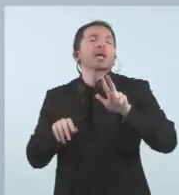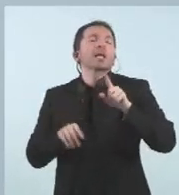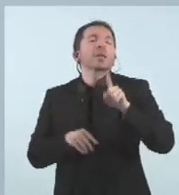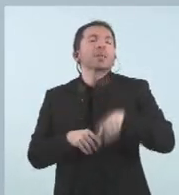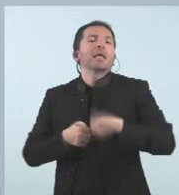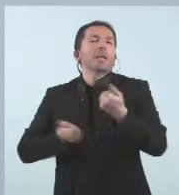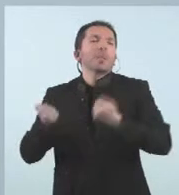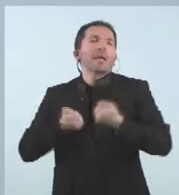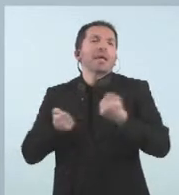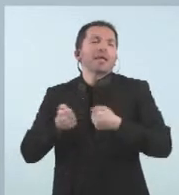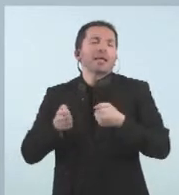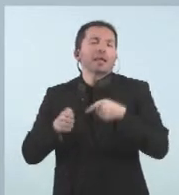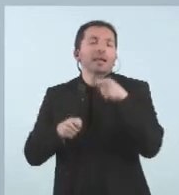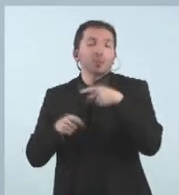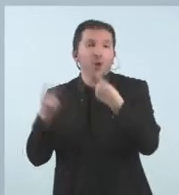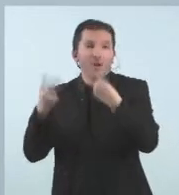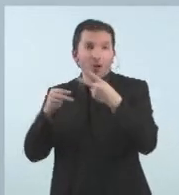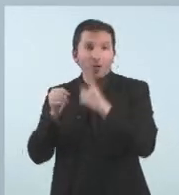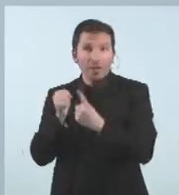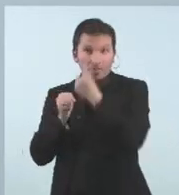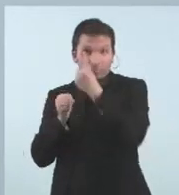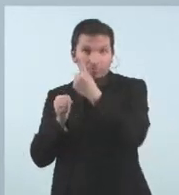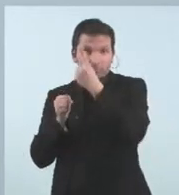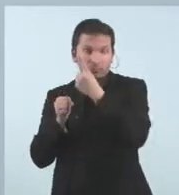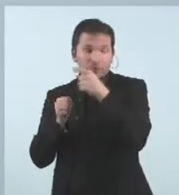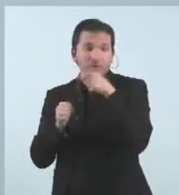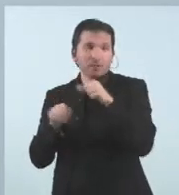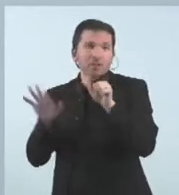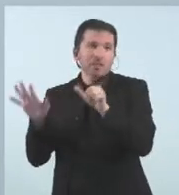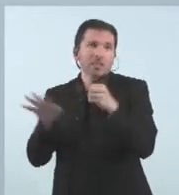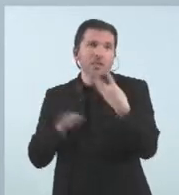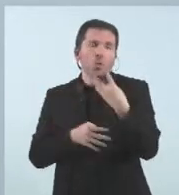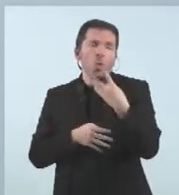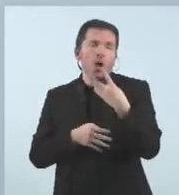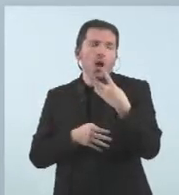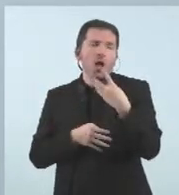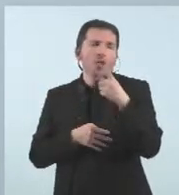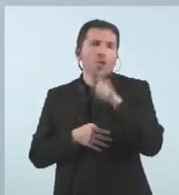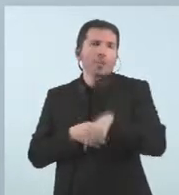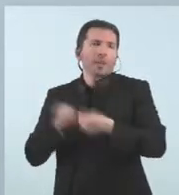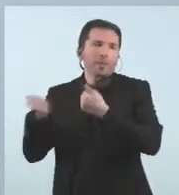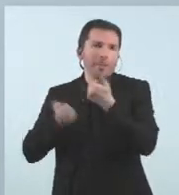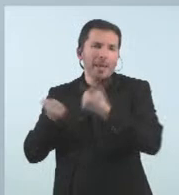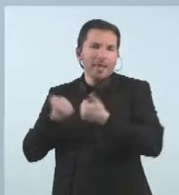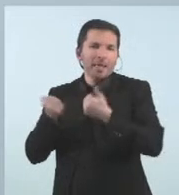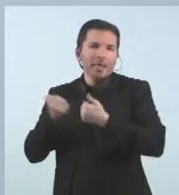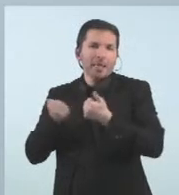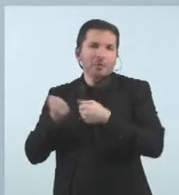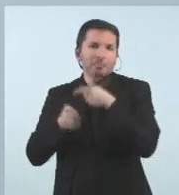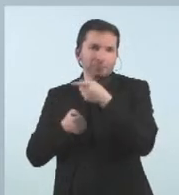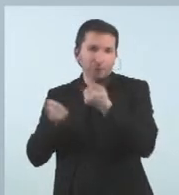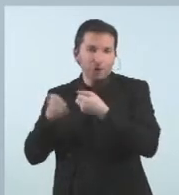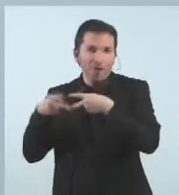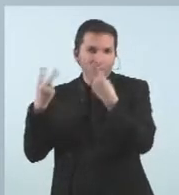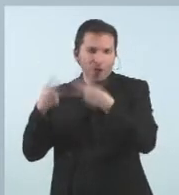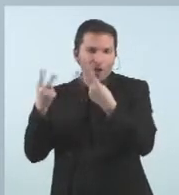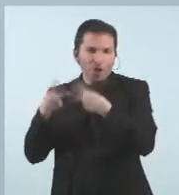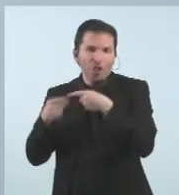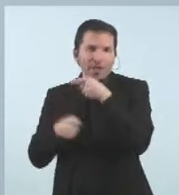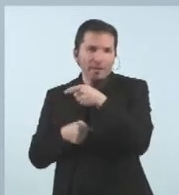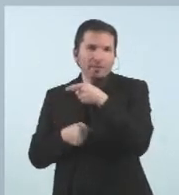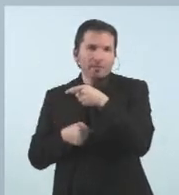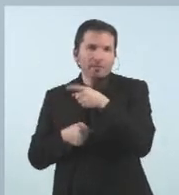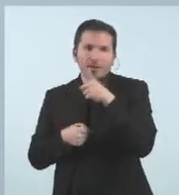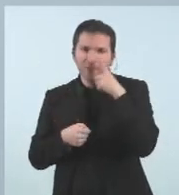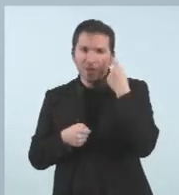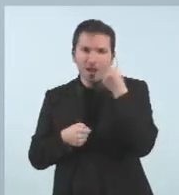la part de la frontera francondorrana doncs han entrat uns 64.000 vehicles comentar-vos que aquest dispositiu